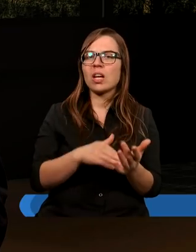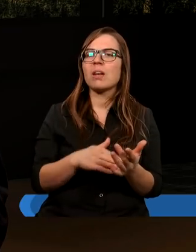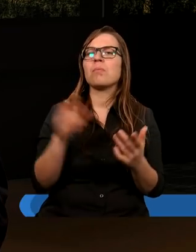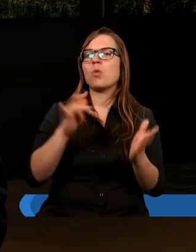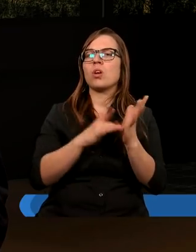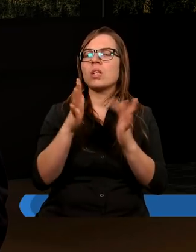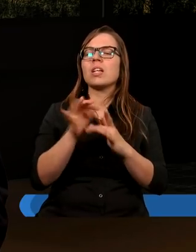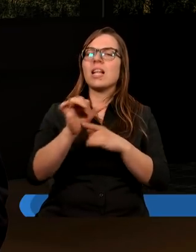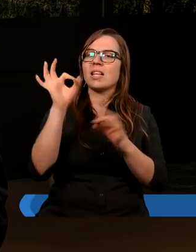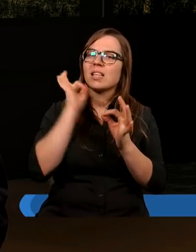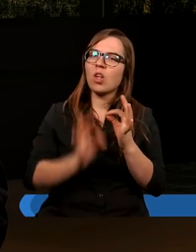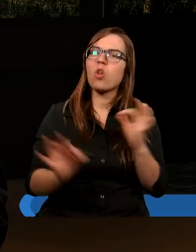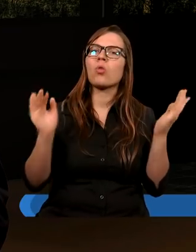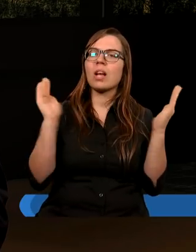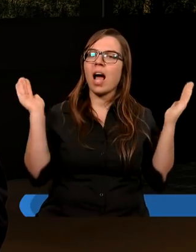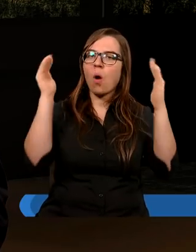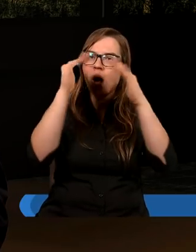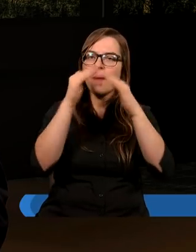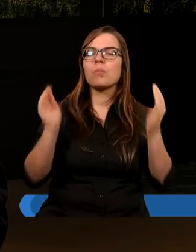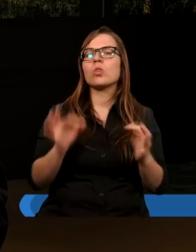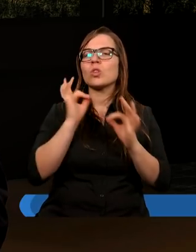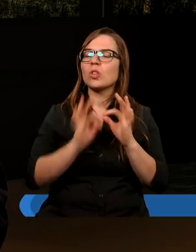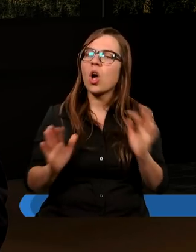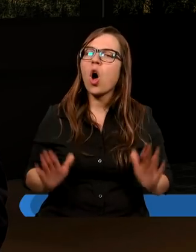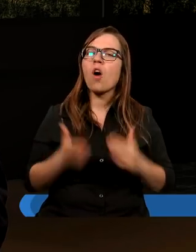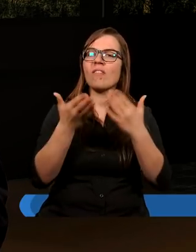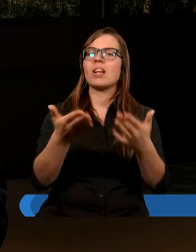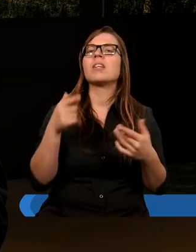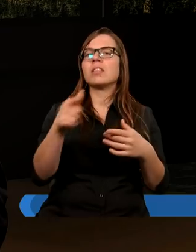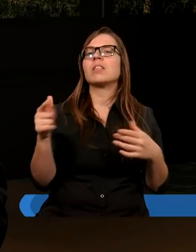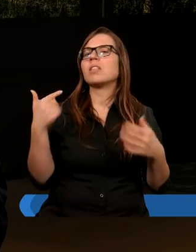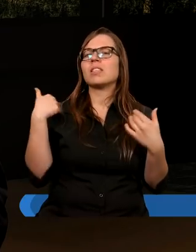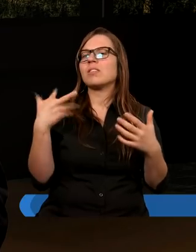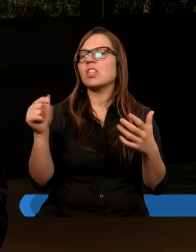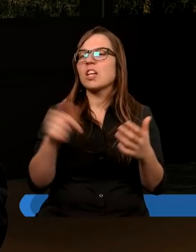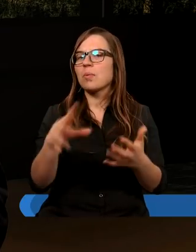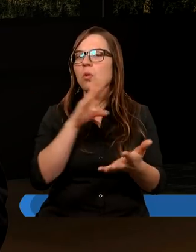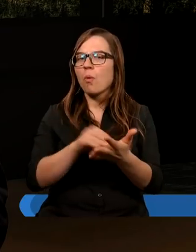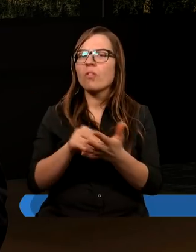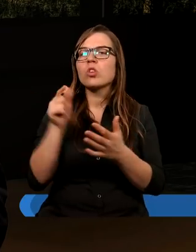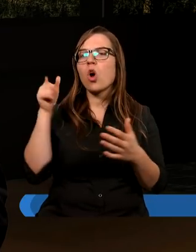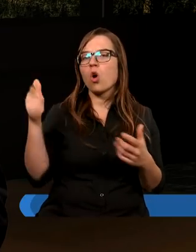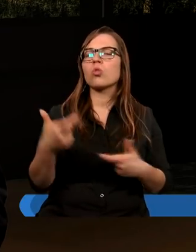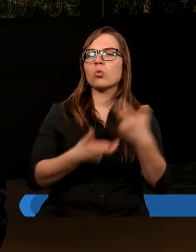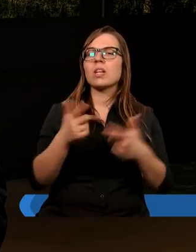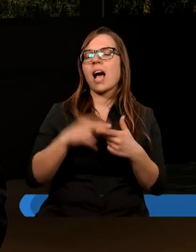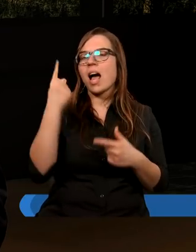bo Jezus jest doskonałym kapłanem, doskonałą ofiarą. Nie trzeba powtarzać tego, co On uczynił raz na zawsze,